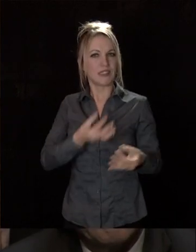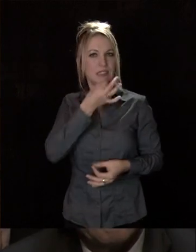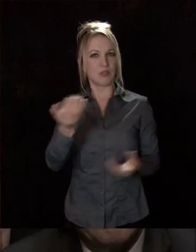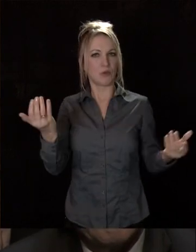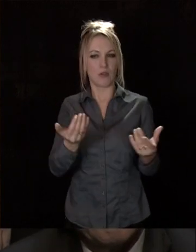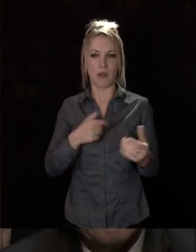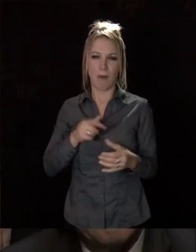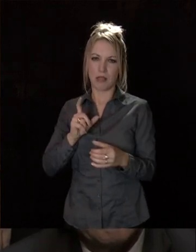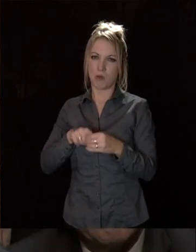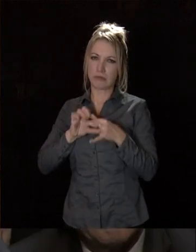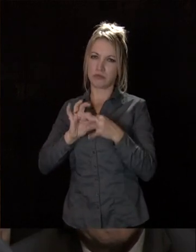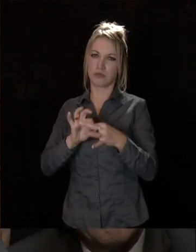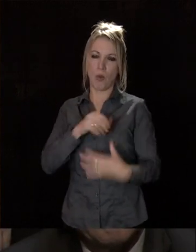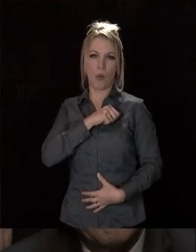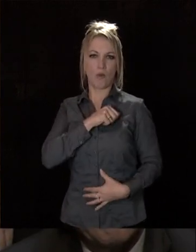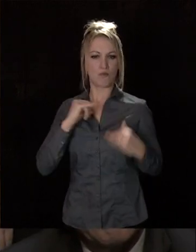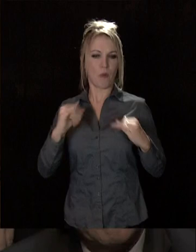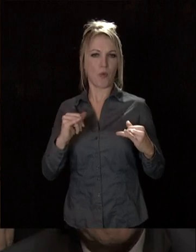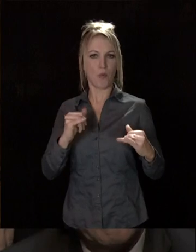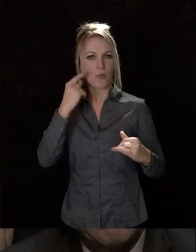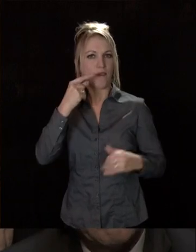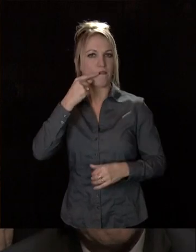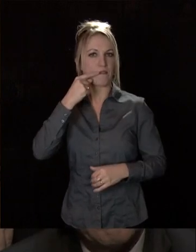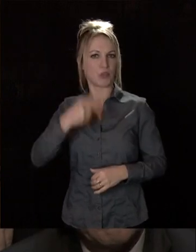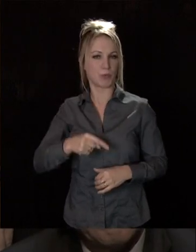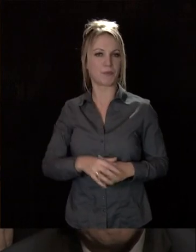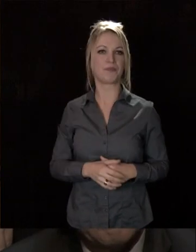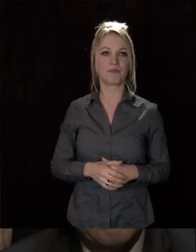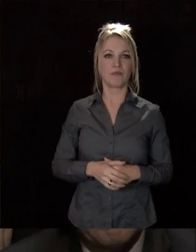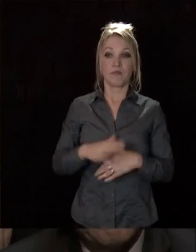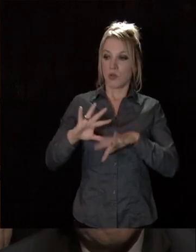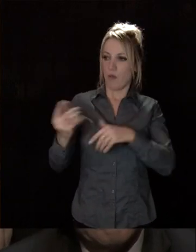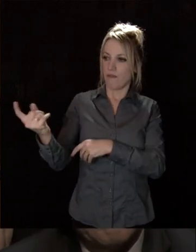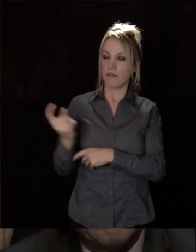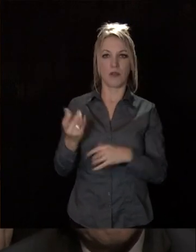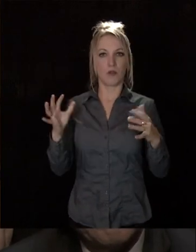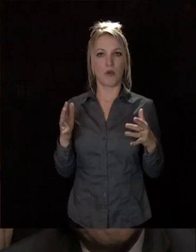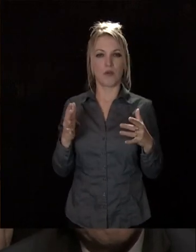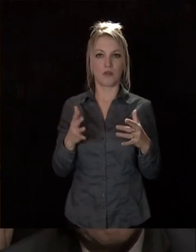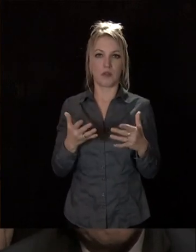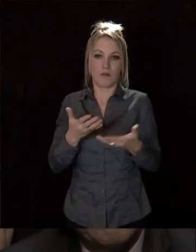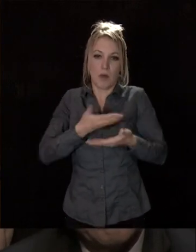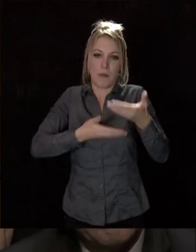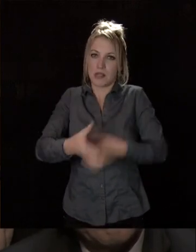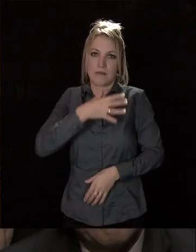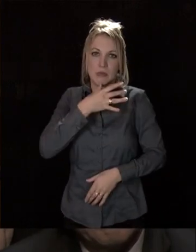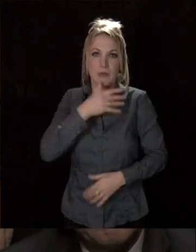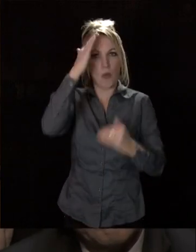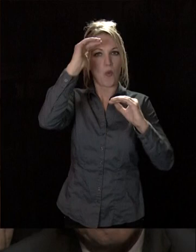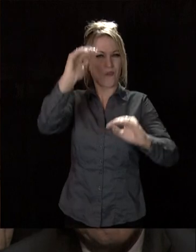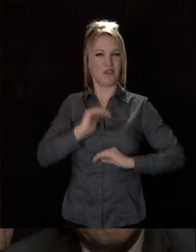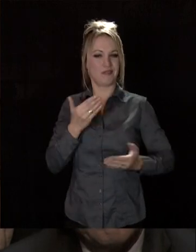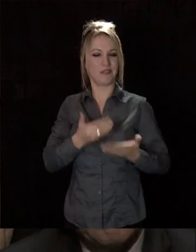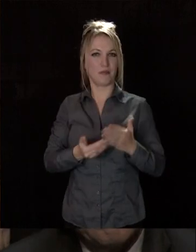un attachement profond à la commune. Cet attachement est construit sur quelque chose d'irremplaçable. C'est la confiance.